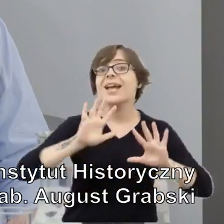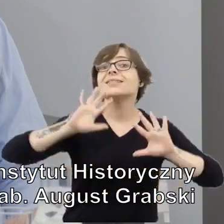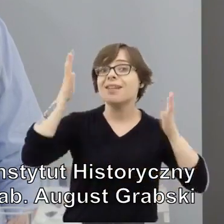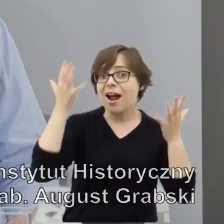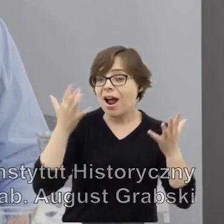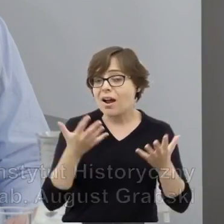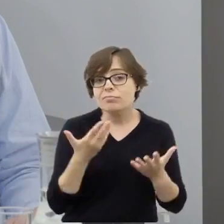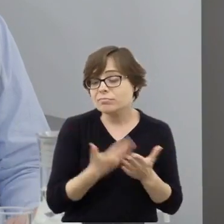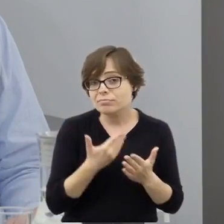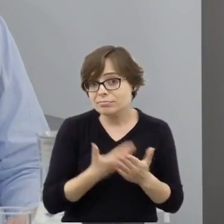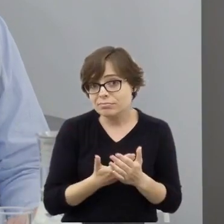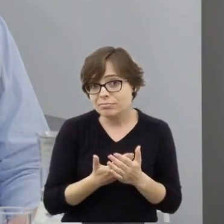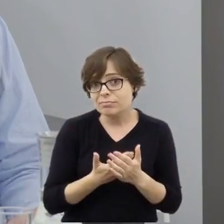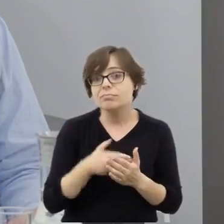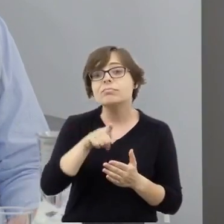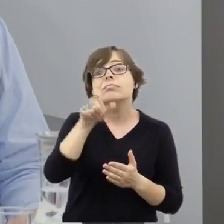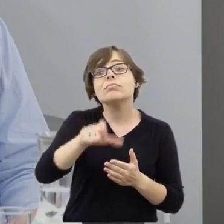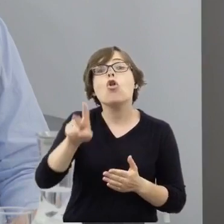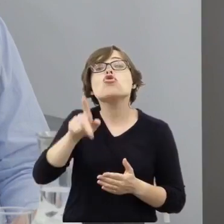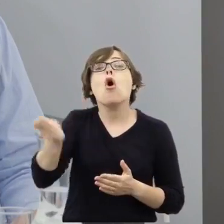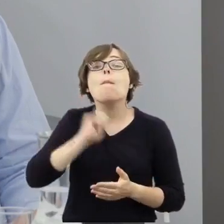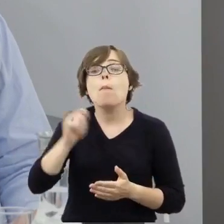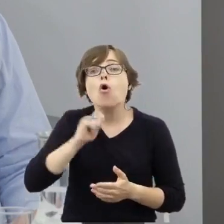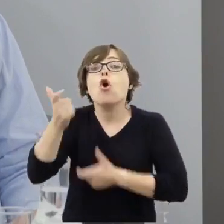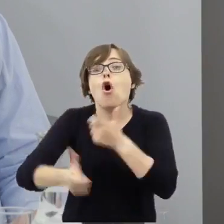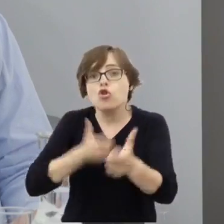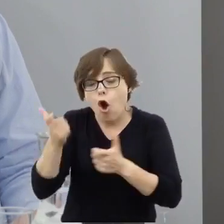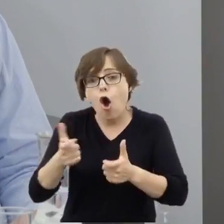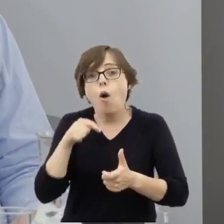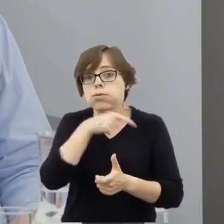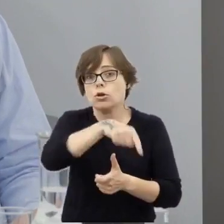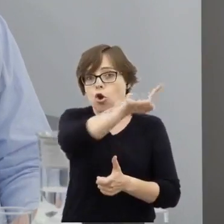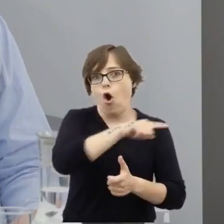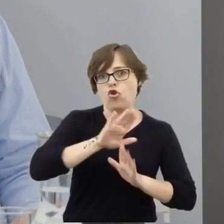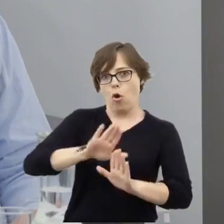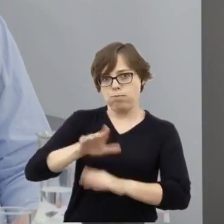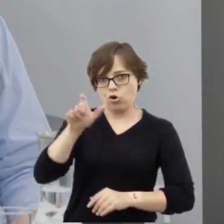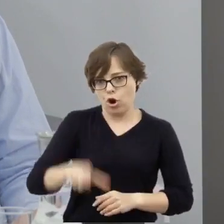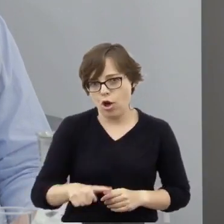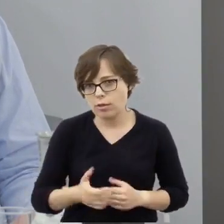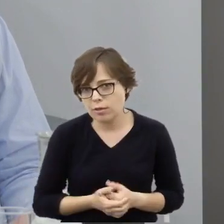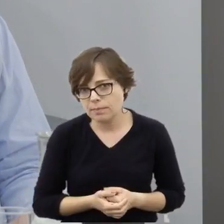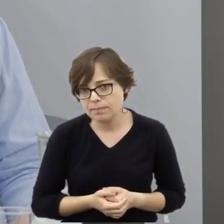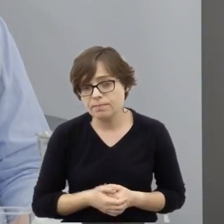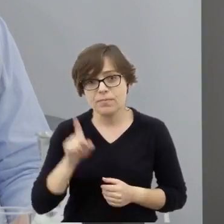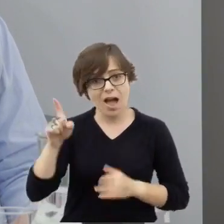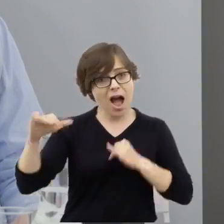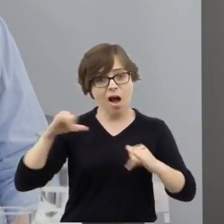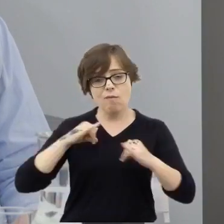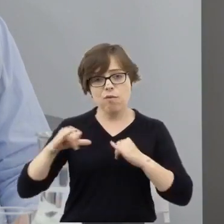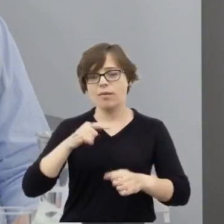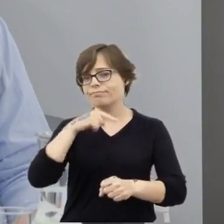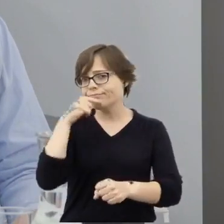sprawców pogromu. Tymczasem władze zdecydowały się na zupełnie